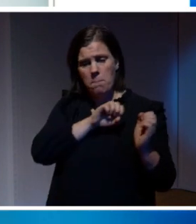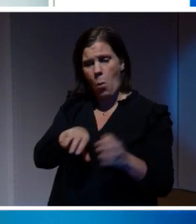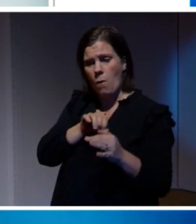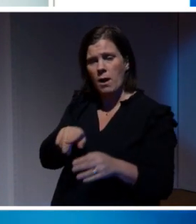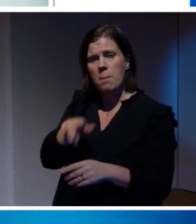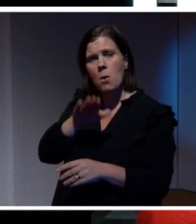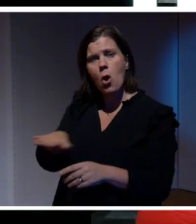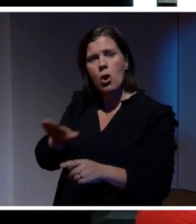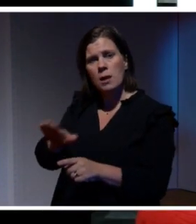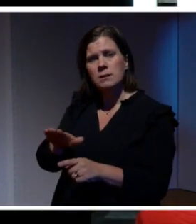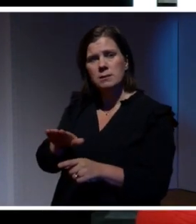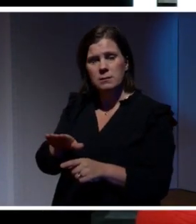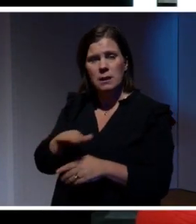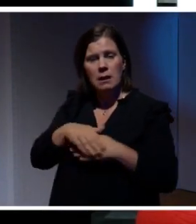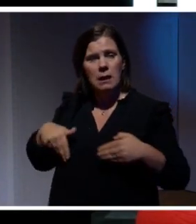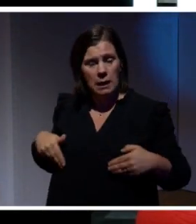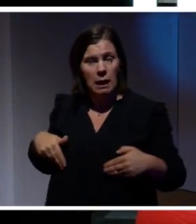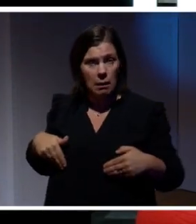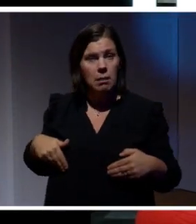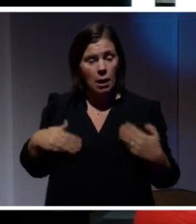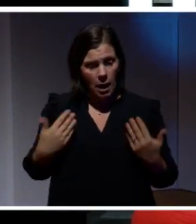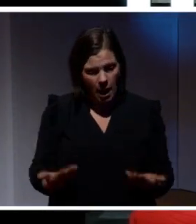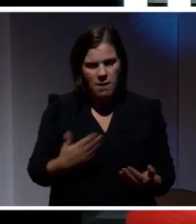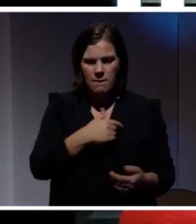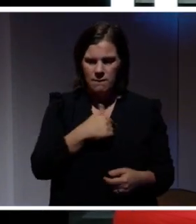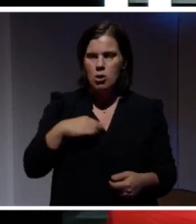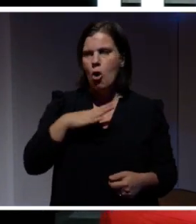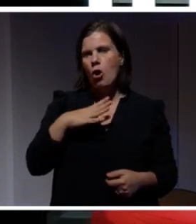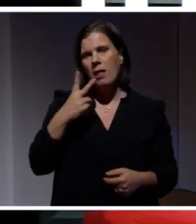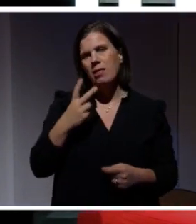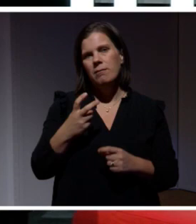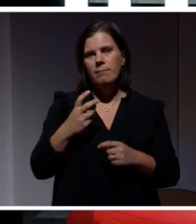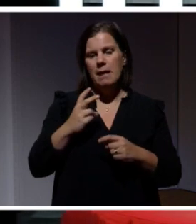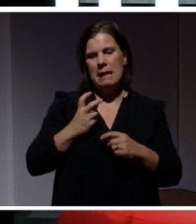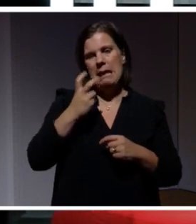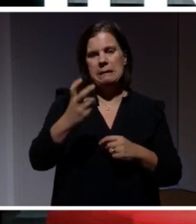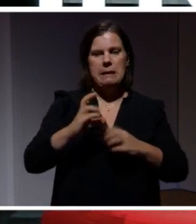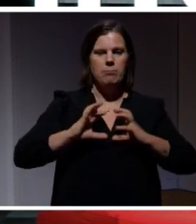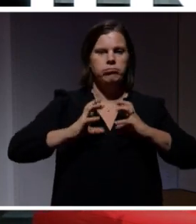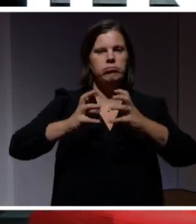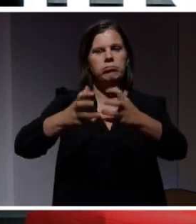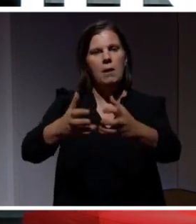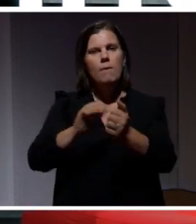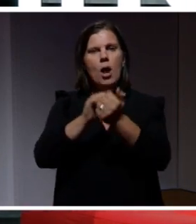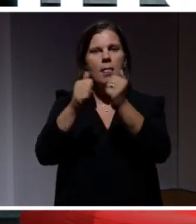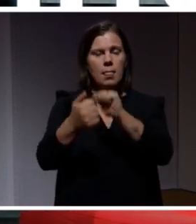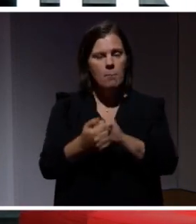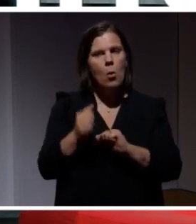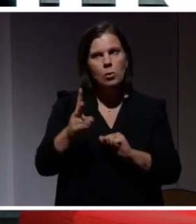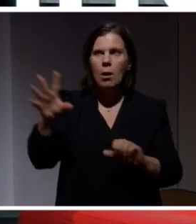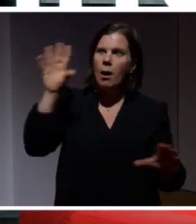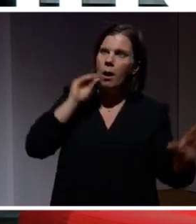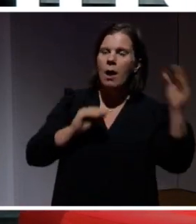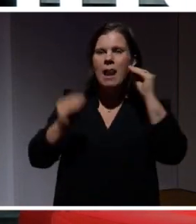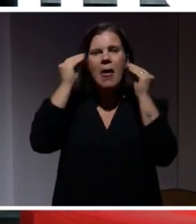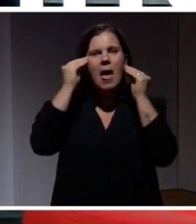negativt sätt. Så det här illustrerar väl tycker jag att vi befinner oss i en resa där vi faktiskt förändrar perspektiven hela tiden men också lär oss